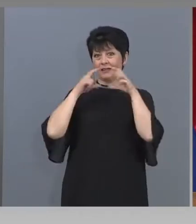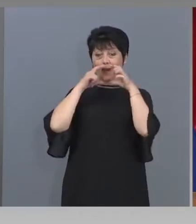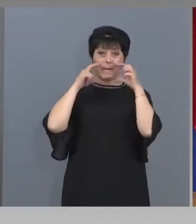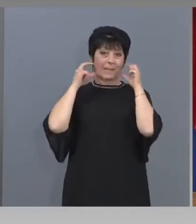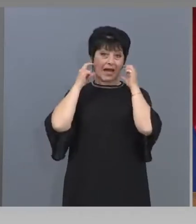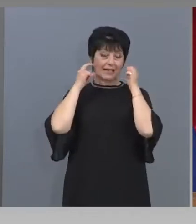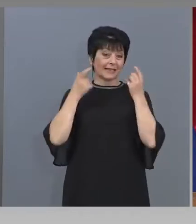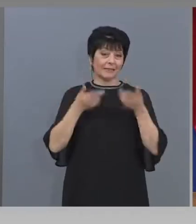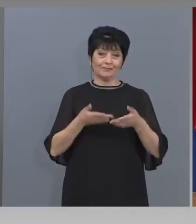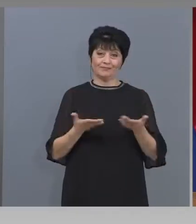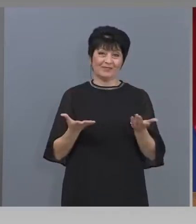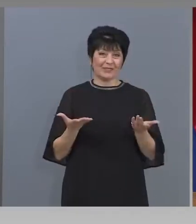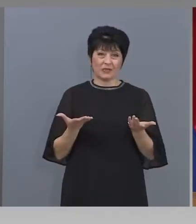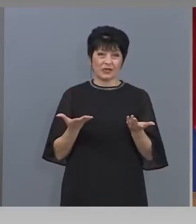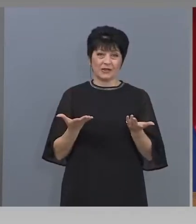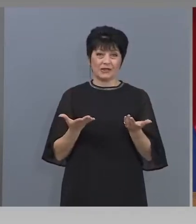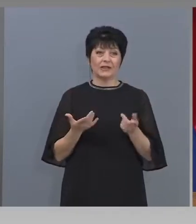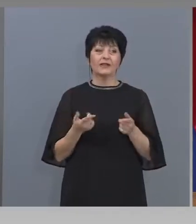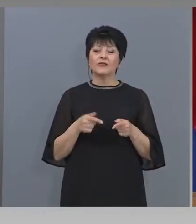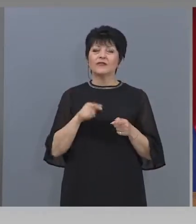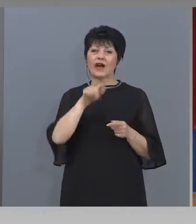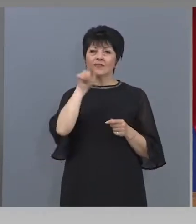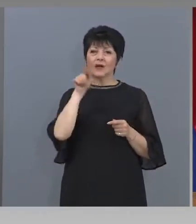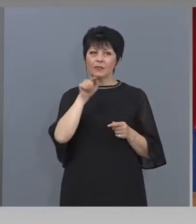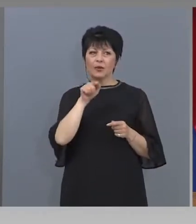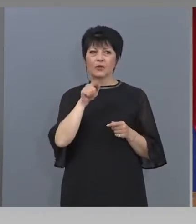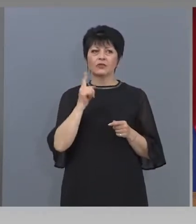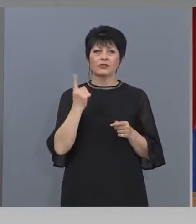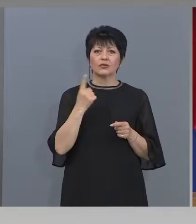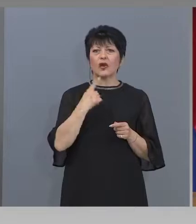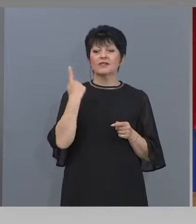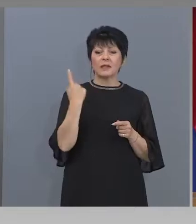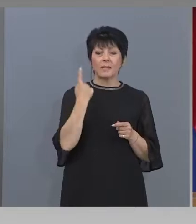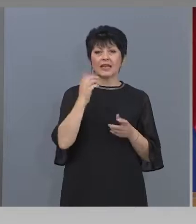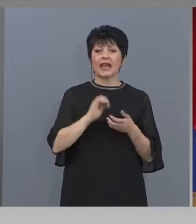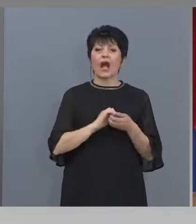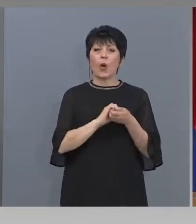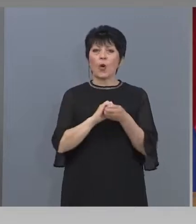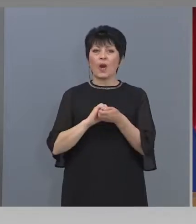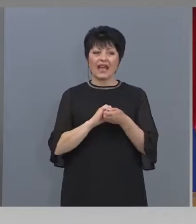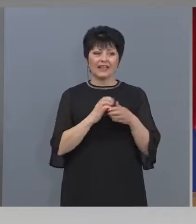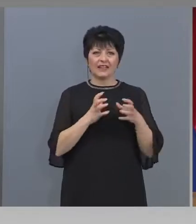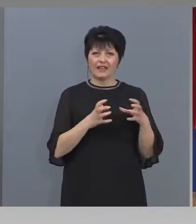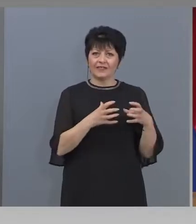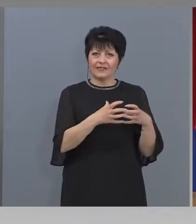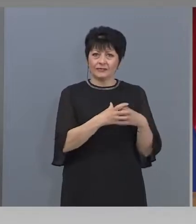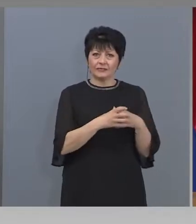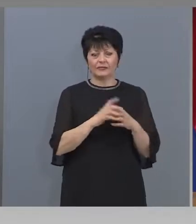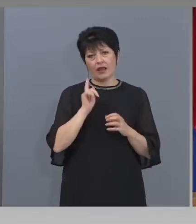това е въпрос, който самите колективи трябва да решат вътре да